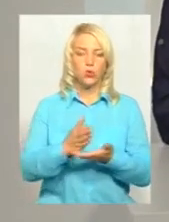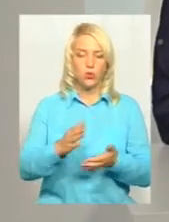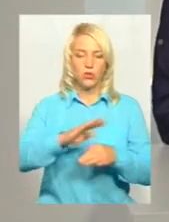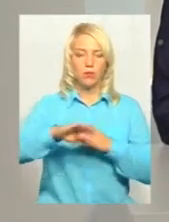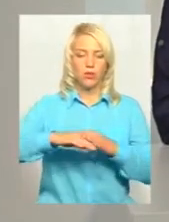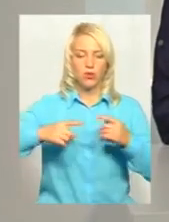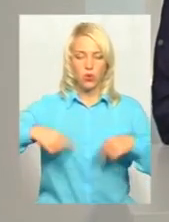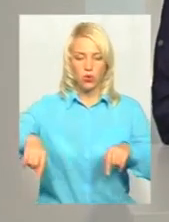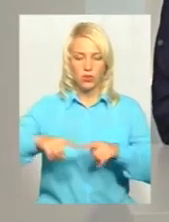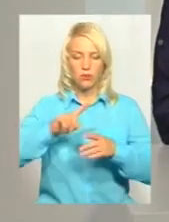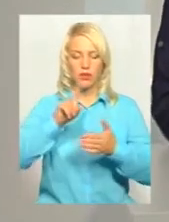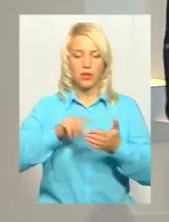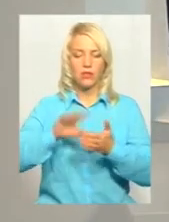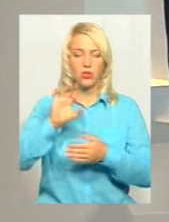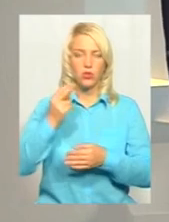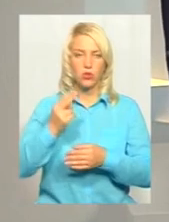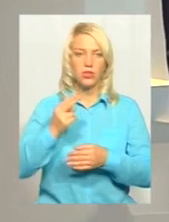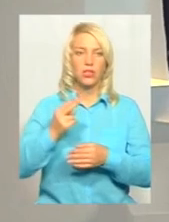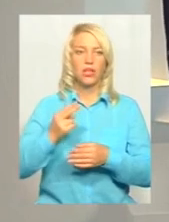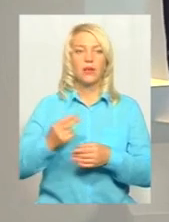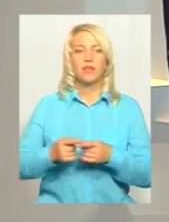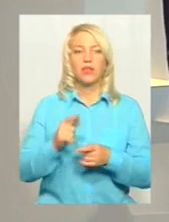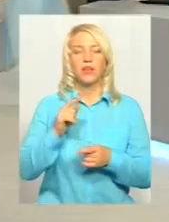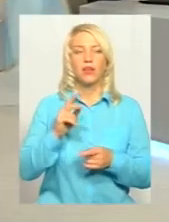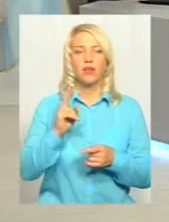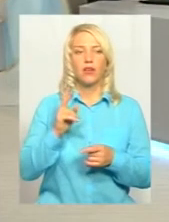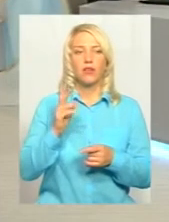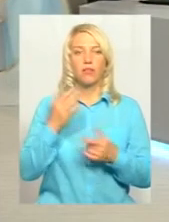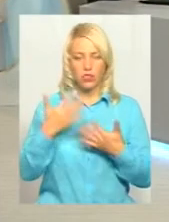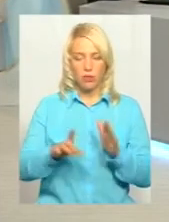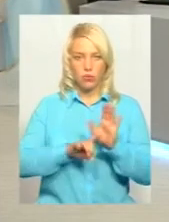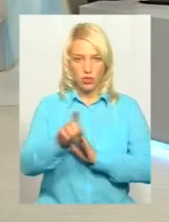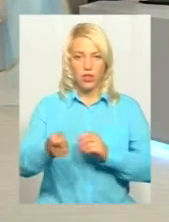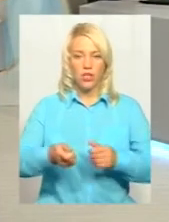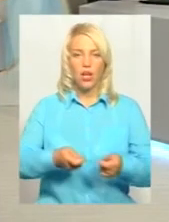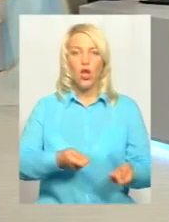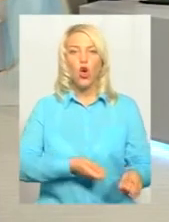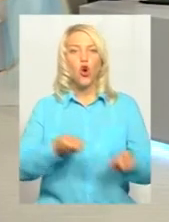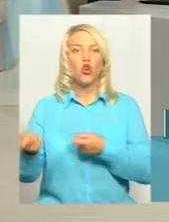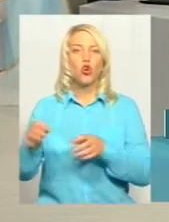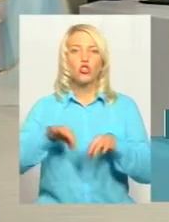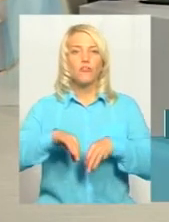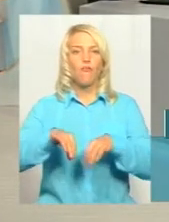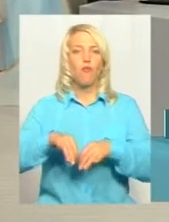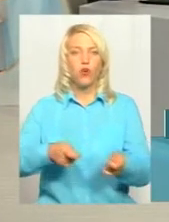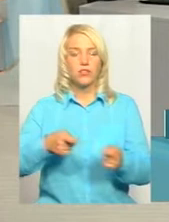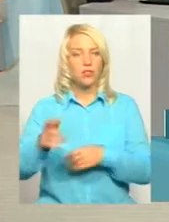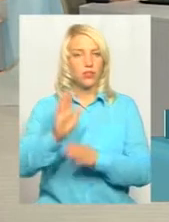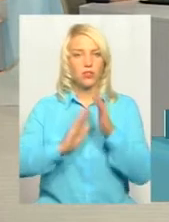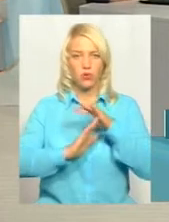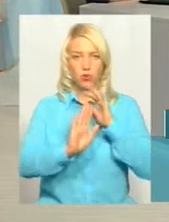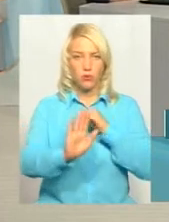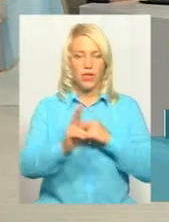райдержадміністрації, місць виконкомів. Та ж вже почали по домівках розвозити? Так. Це,